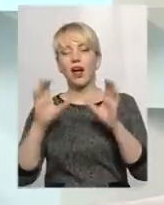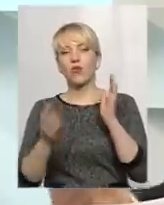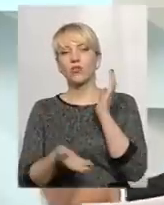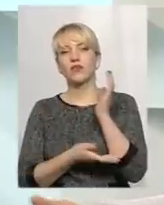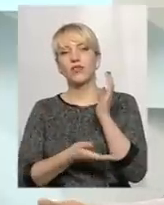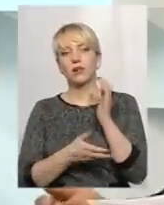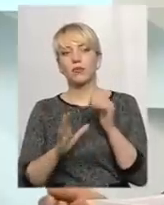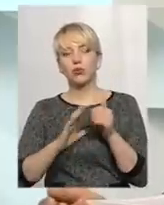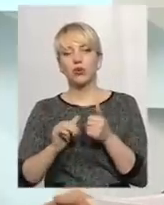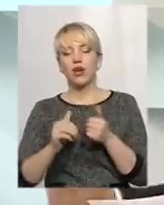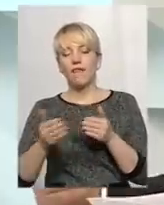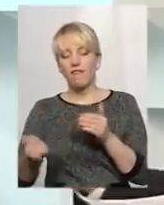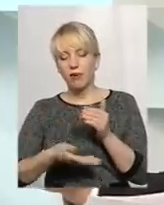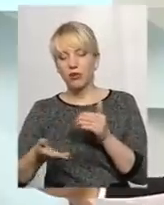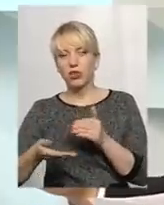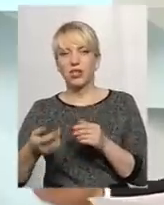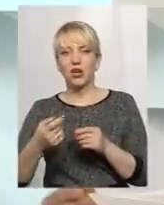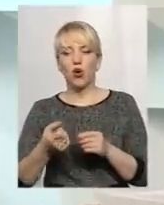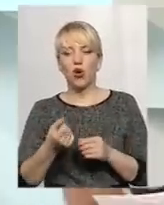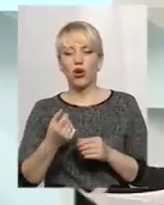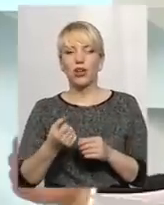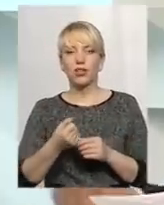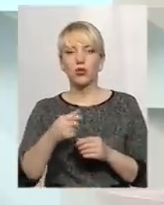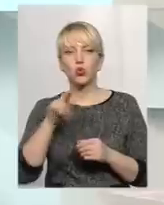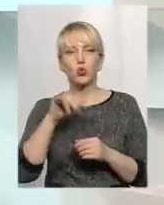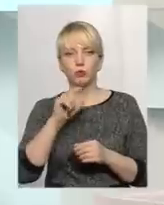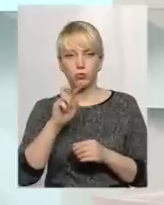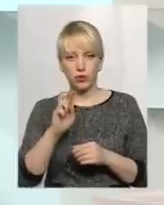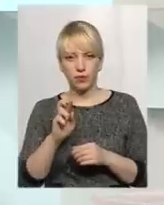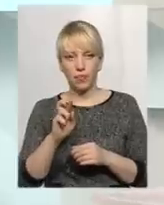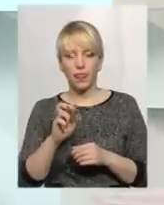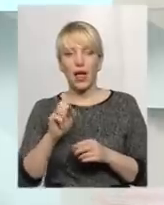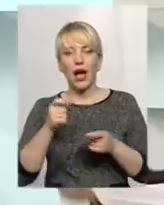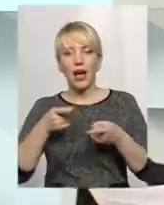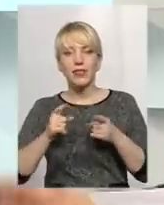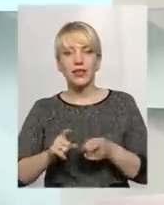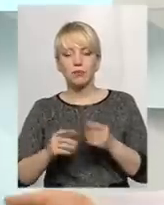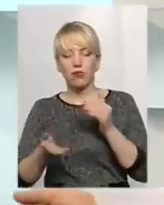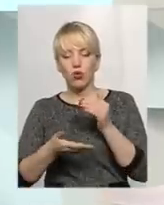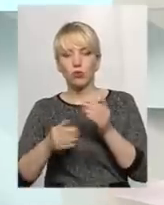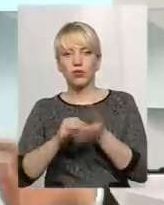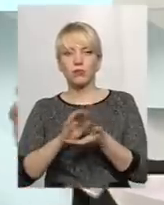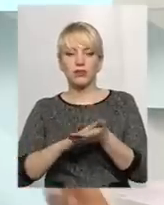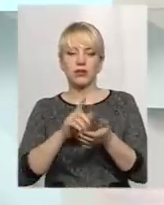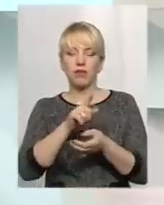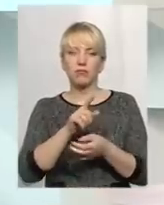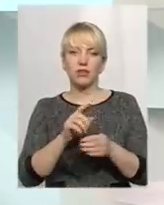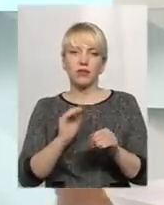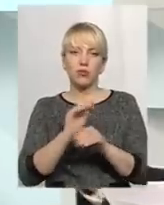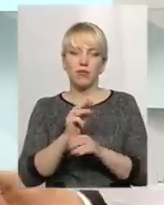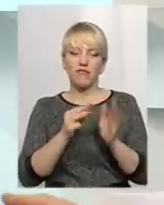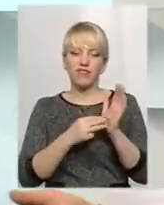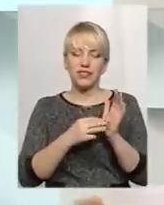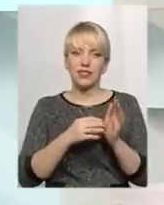Виділено одна кількість дерев, і в основному це стосується дуба. А насправді рубка проведена там на 8 дерев більше, там на 20 дерев